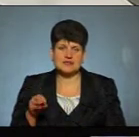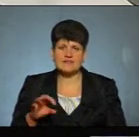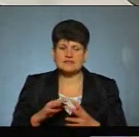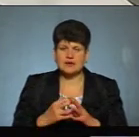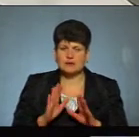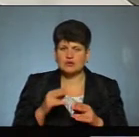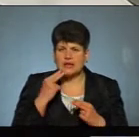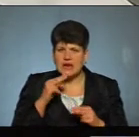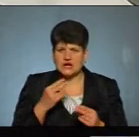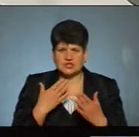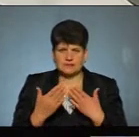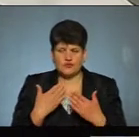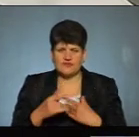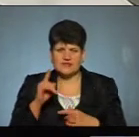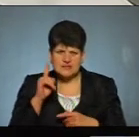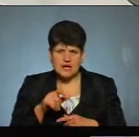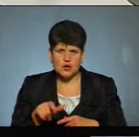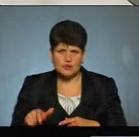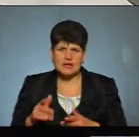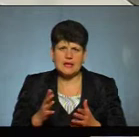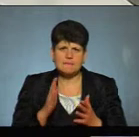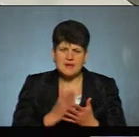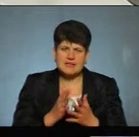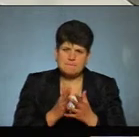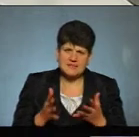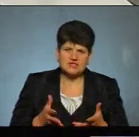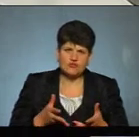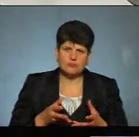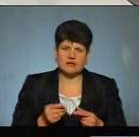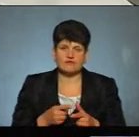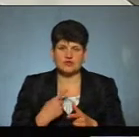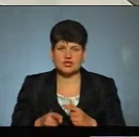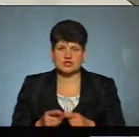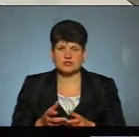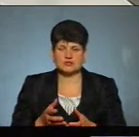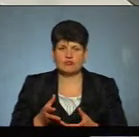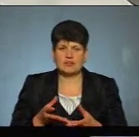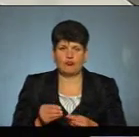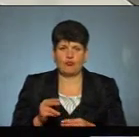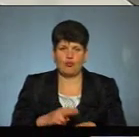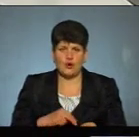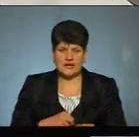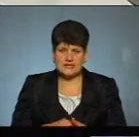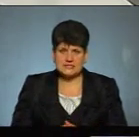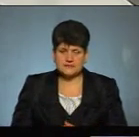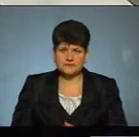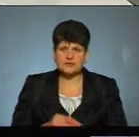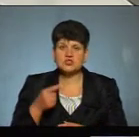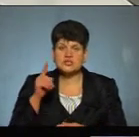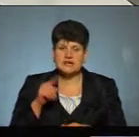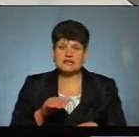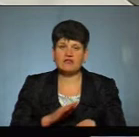спілкуватися, він цих людей знає, має більше на них впливу, ніж, скажімо так, примусовий вплив поліції. Чи відомі вам факти